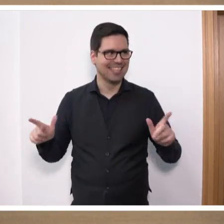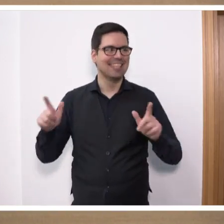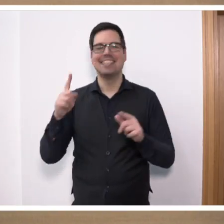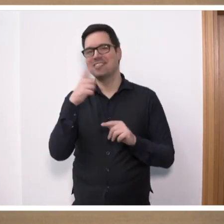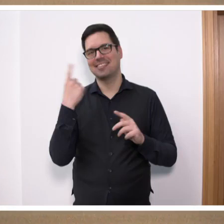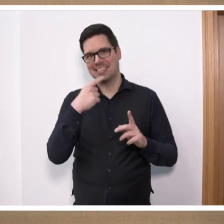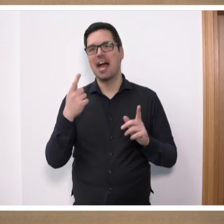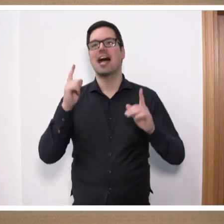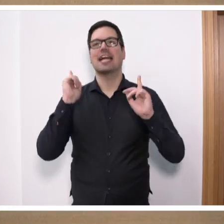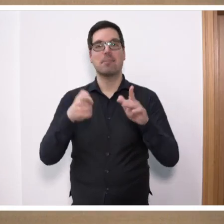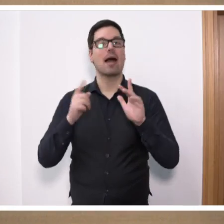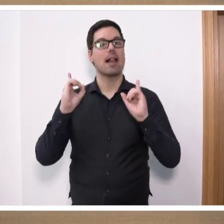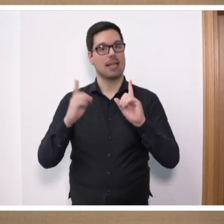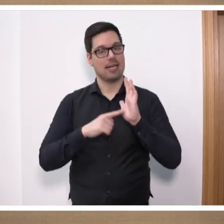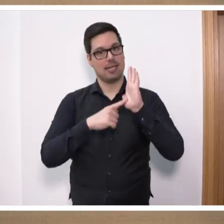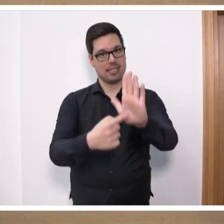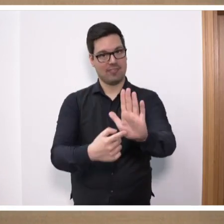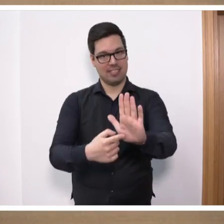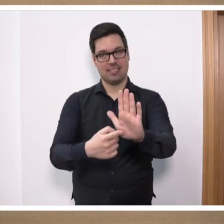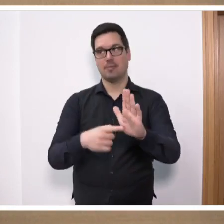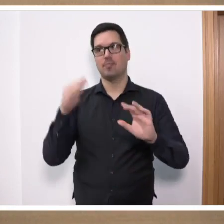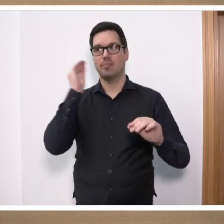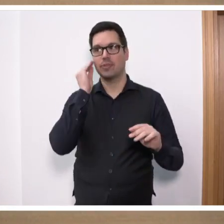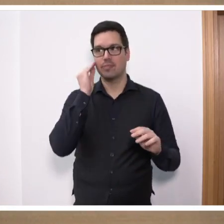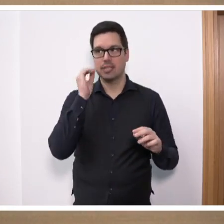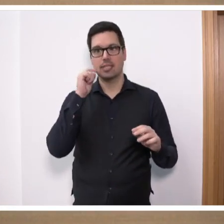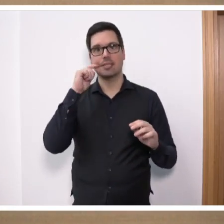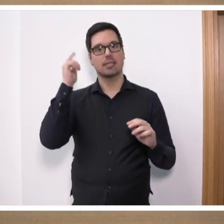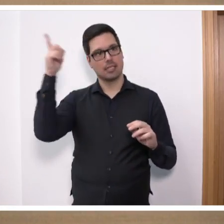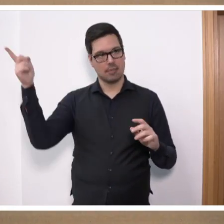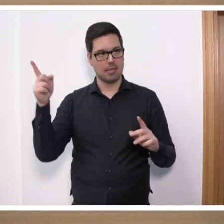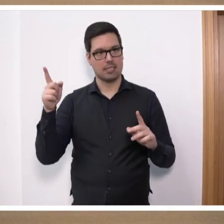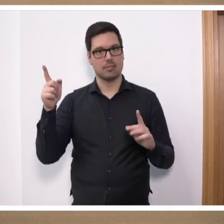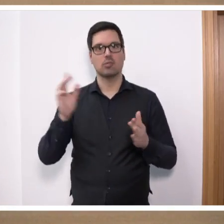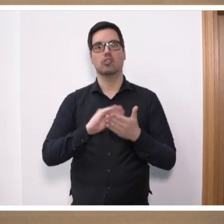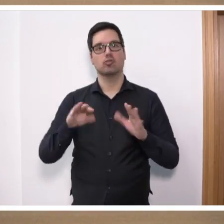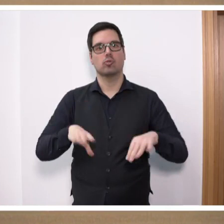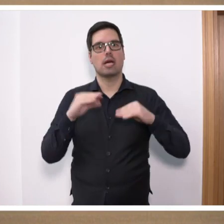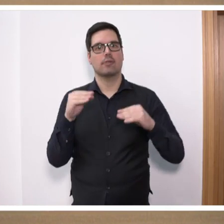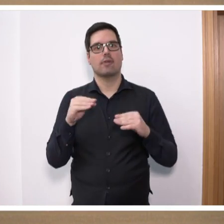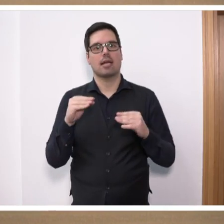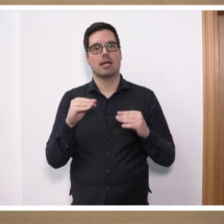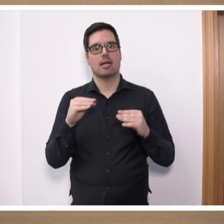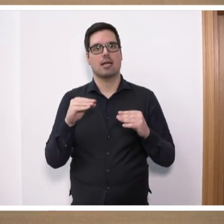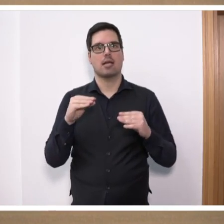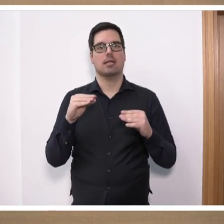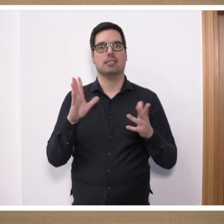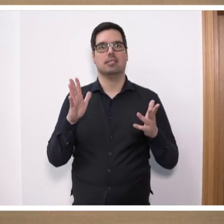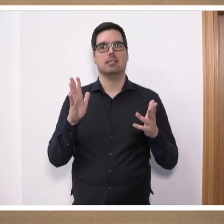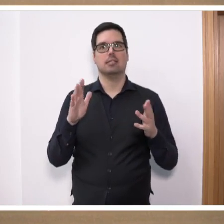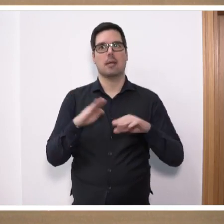habe auch meine Lehrer darauf hingewiesen, wenn sie gemeint haben, sie müssten mit den Schulanfängern so auf der leutseligen